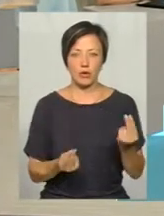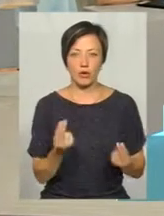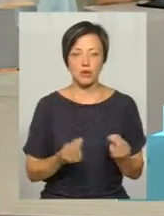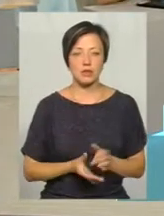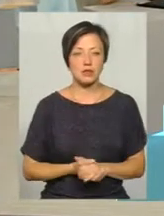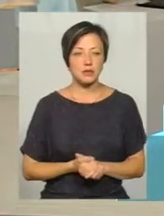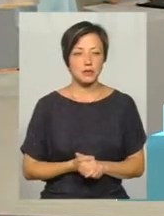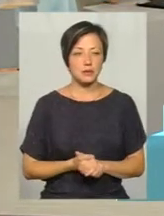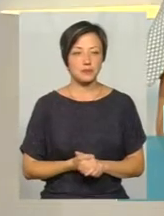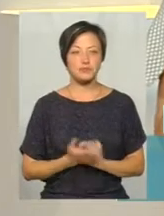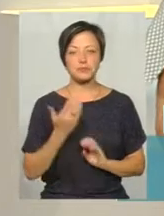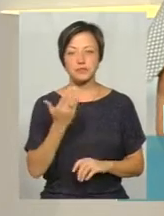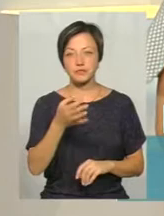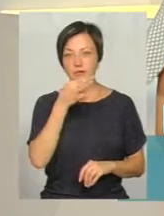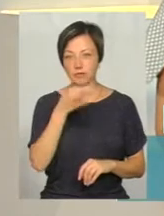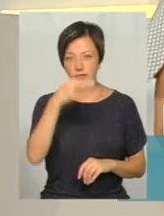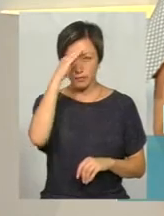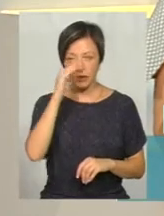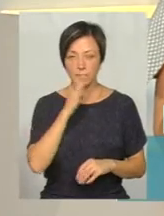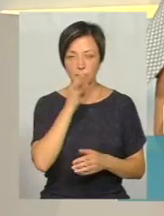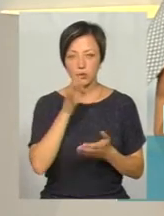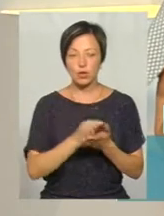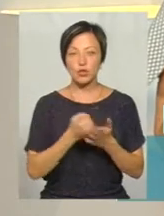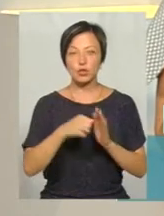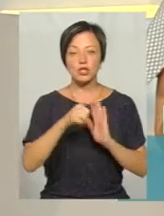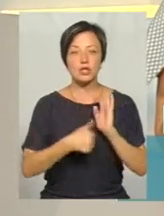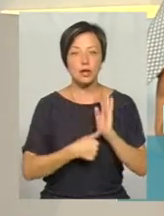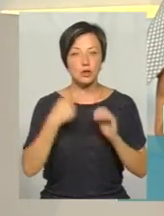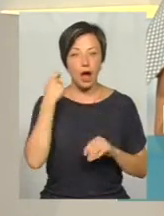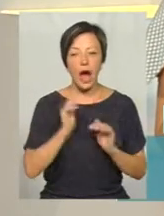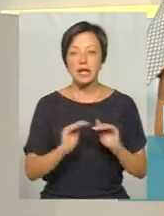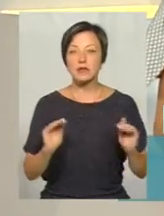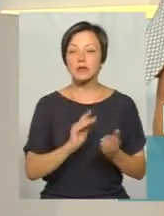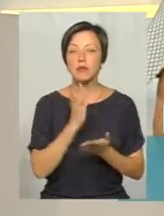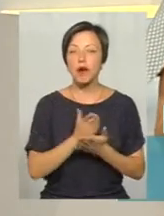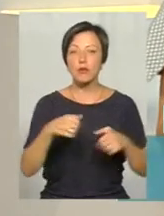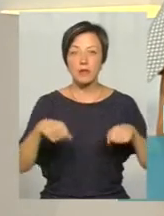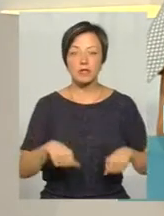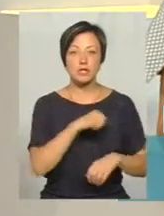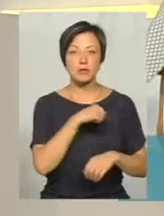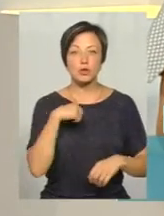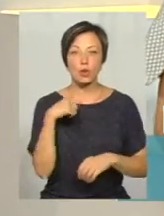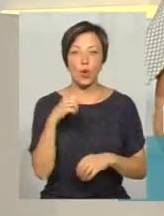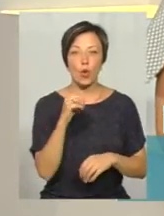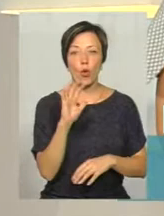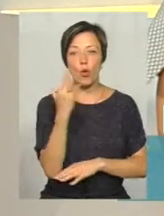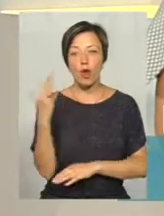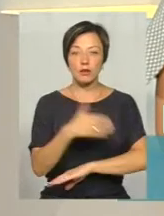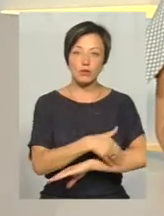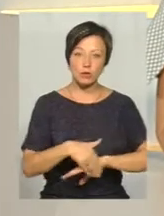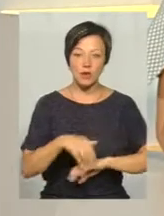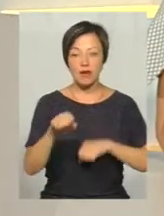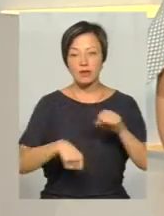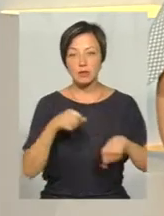Пані Светлана, ви зауважили, що батьки відповідальні до 16 років. А з якого віку діти мають право самостійно гуляти вдворі, самостійно на